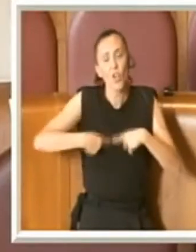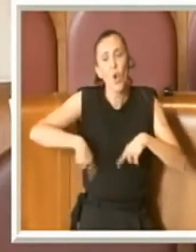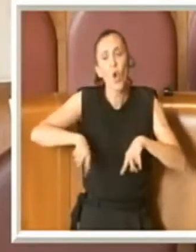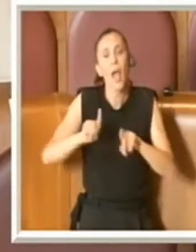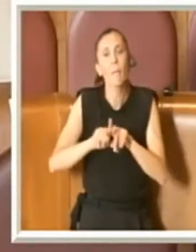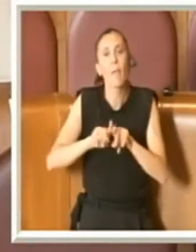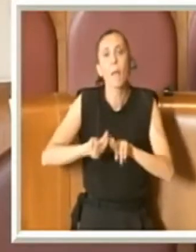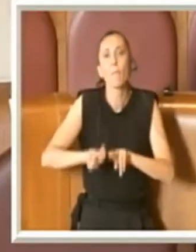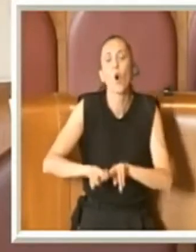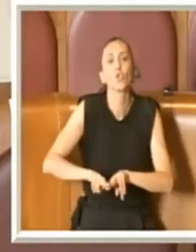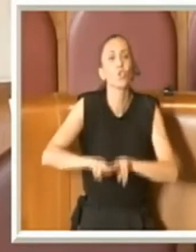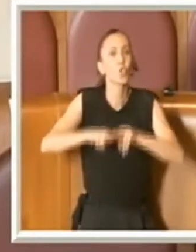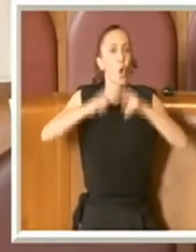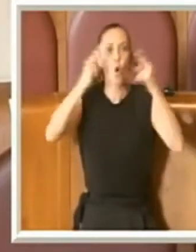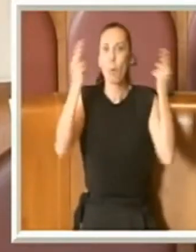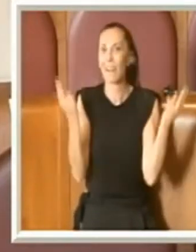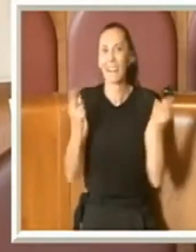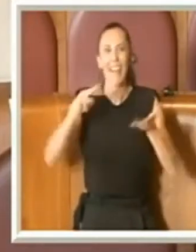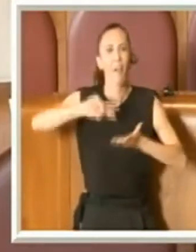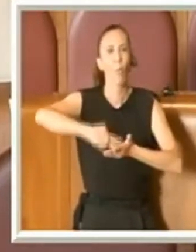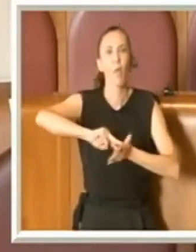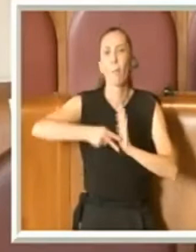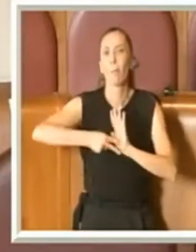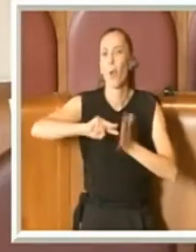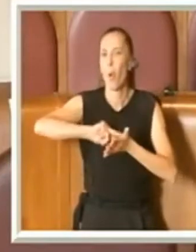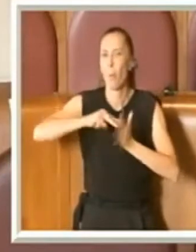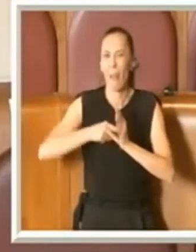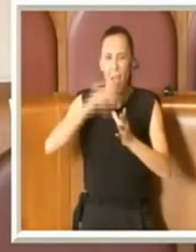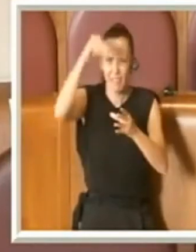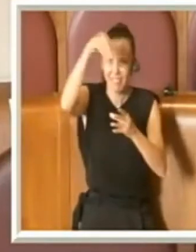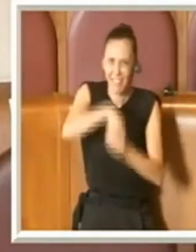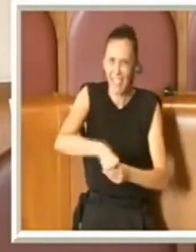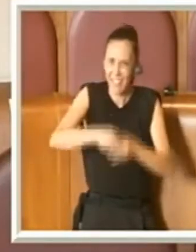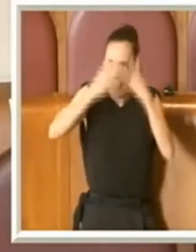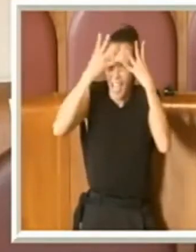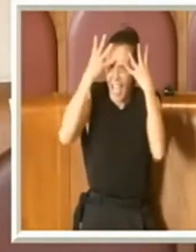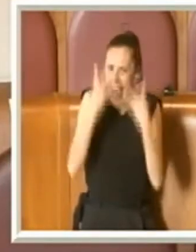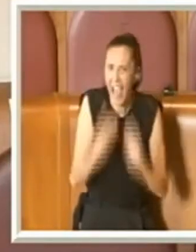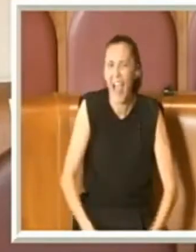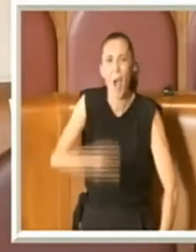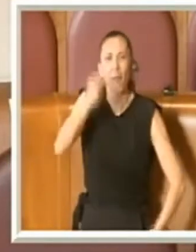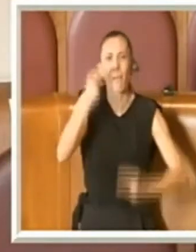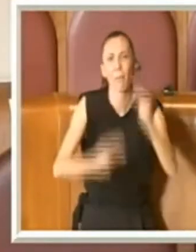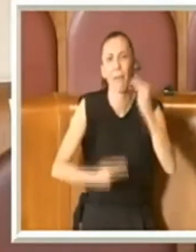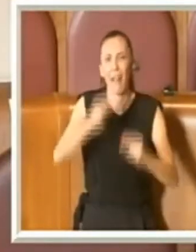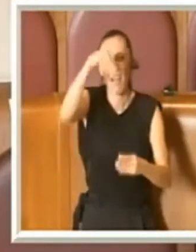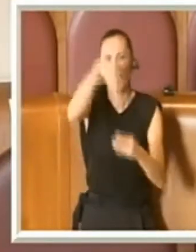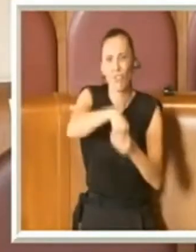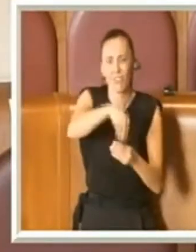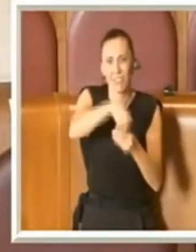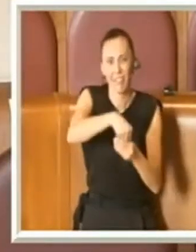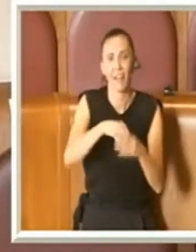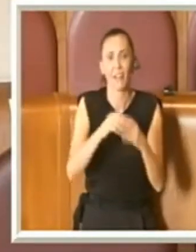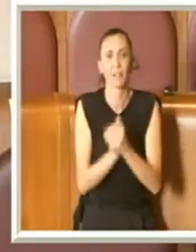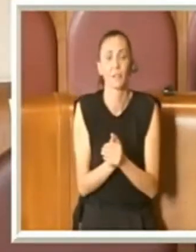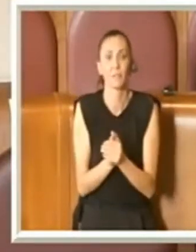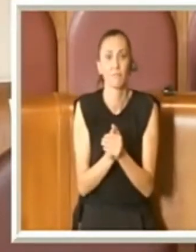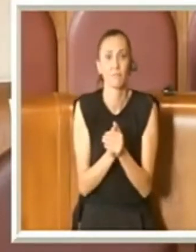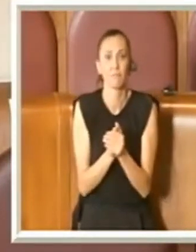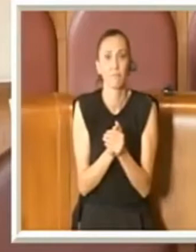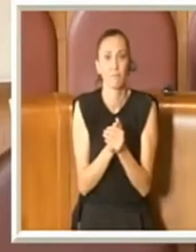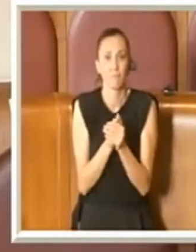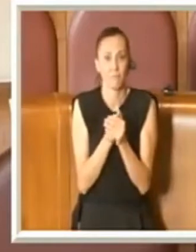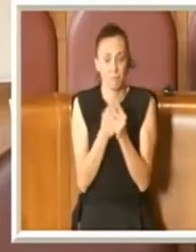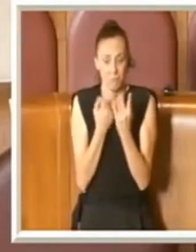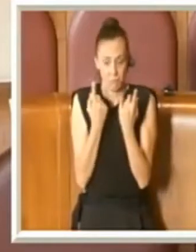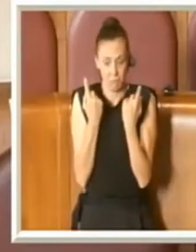relativamente ai problemi che ci sono nei bilanci di Ama. E questa cosa, in questo